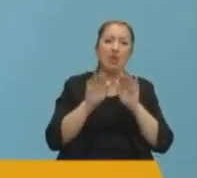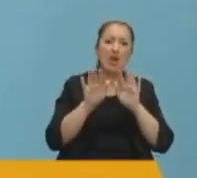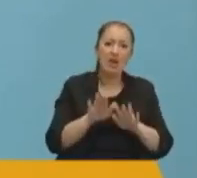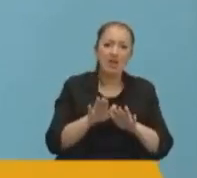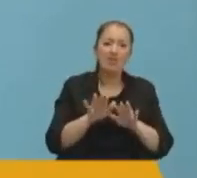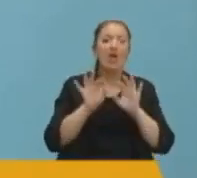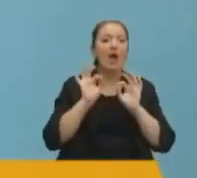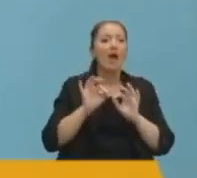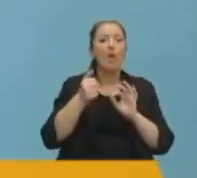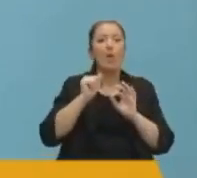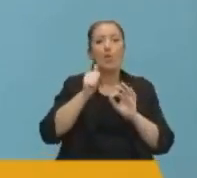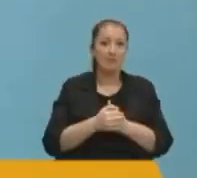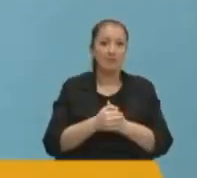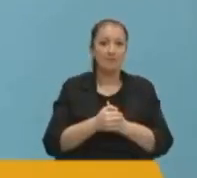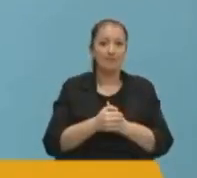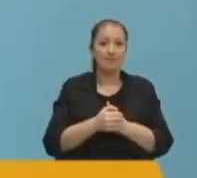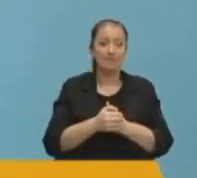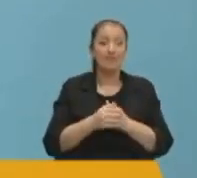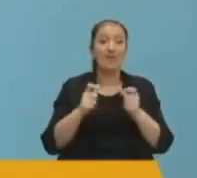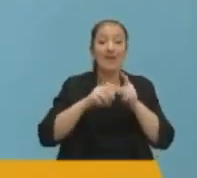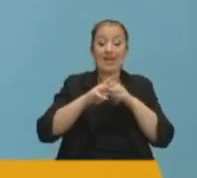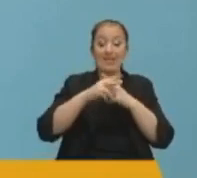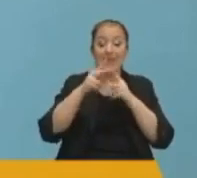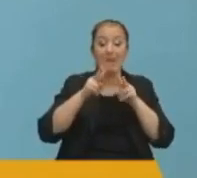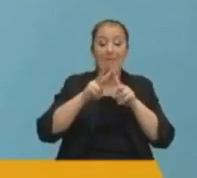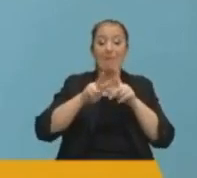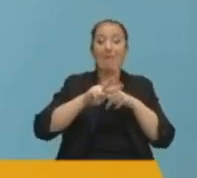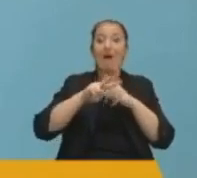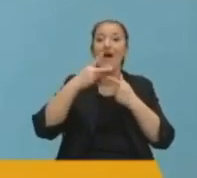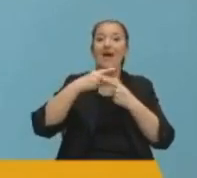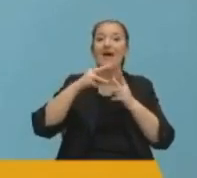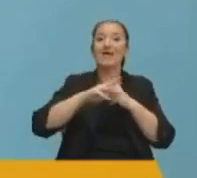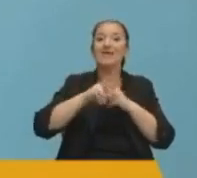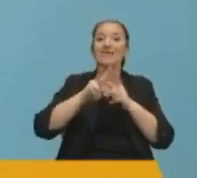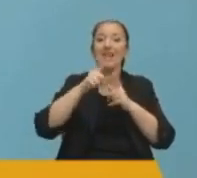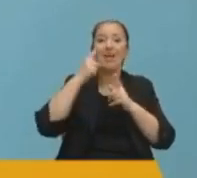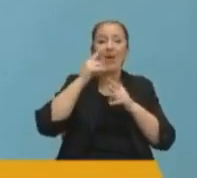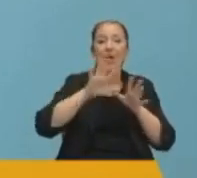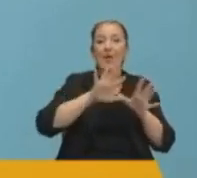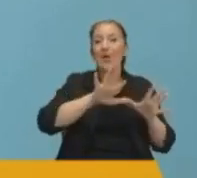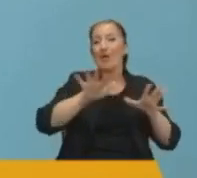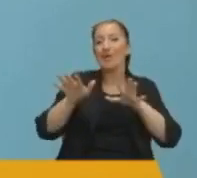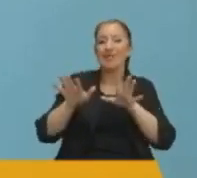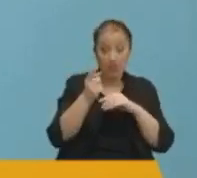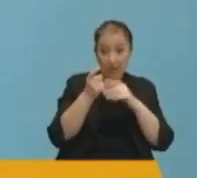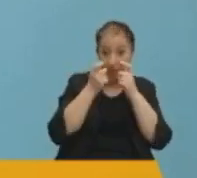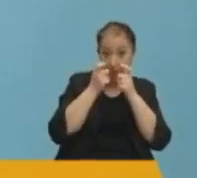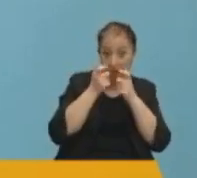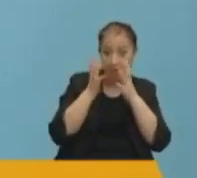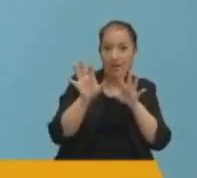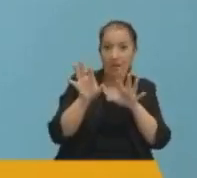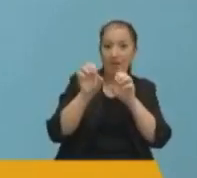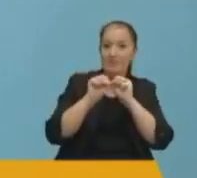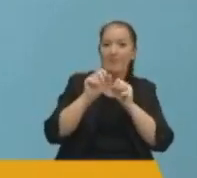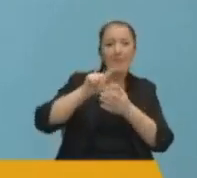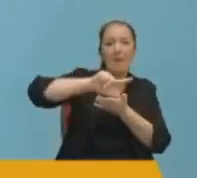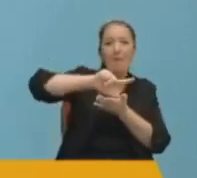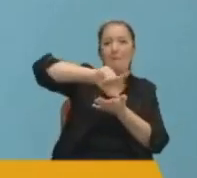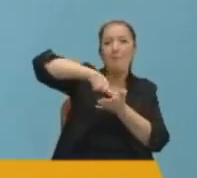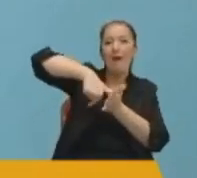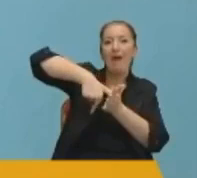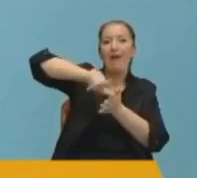her geçen gün kıymetini kaybedecektir. Semazenlerin dönüşünde izlediğimiz o pergel metaforunu dikkate alırsak, pergelin bir ucunu